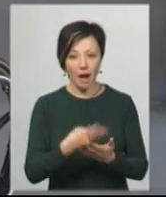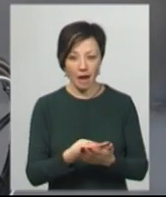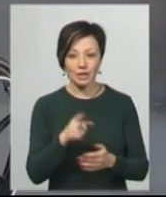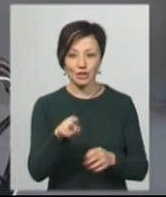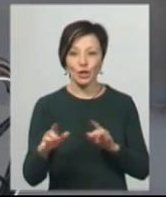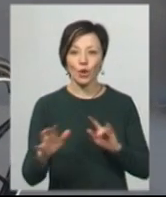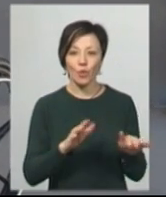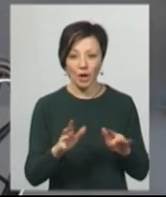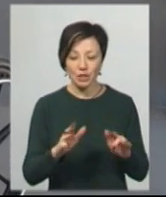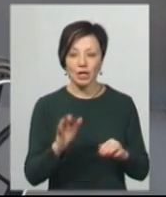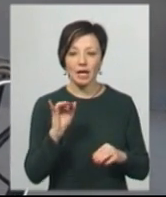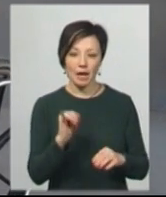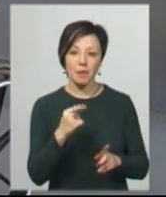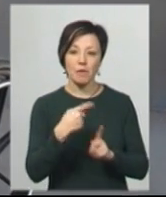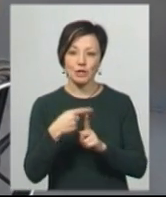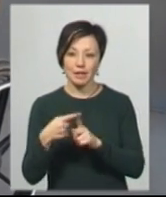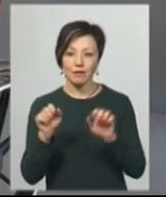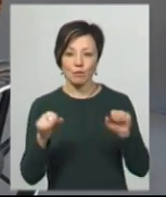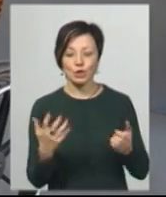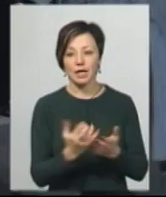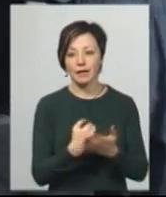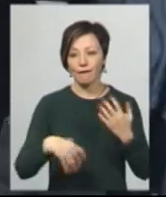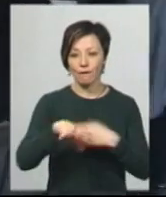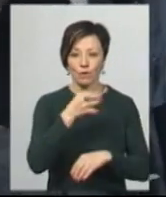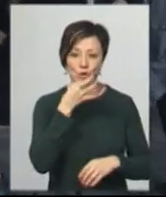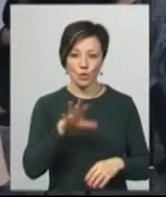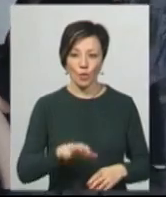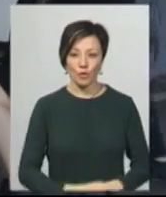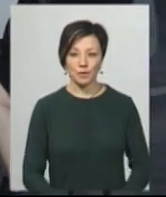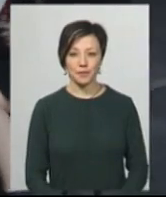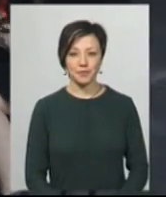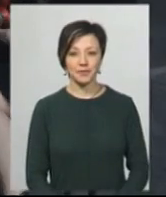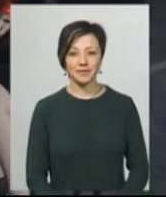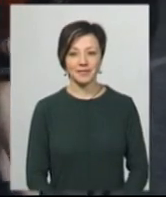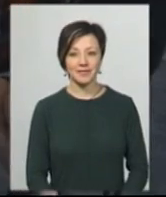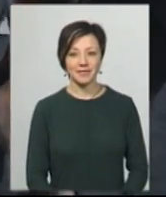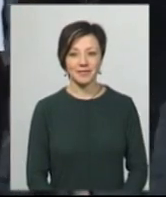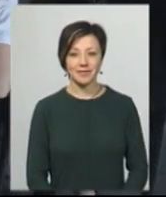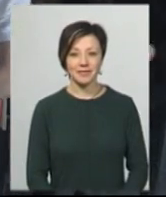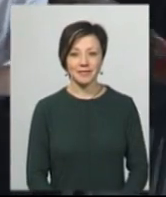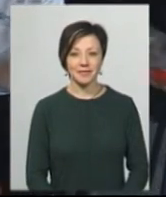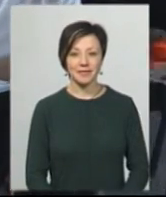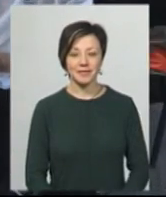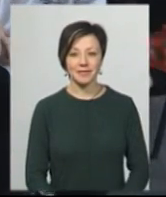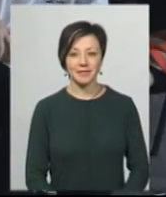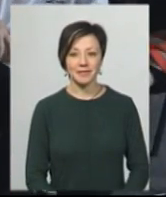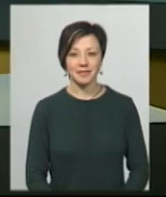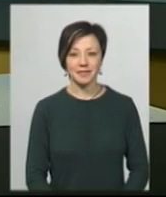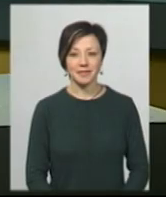рухаєшся, і позитив можна найти в усьому. Світлана Поробок, Іван Мовчан, новини на Суспільному, Хмельницький.